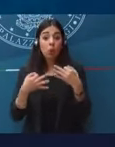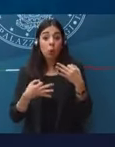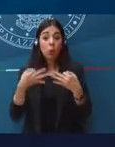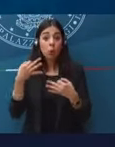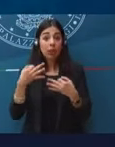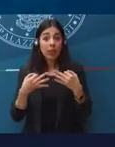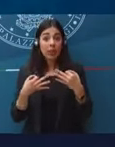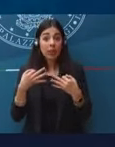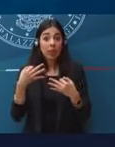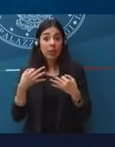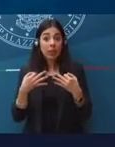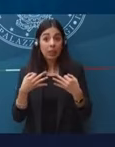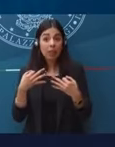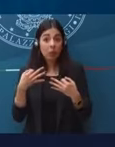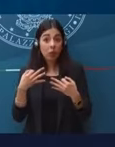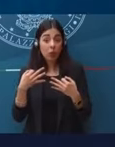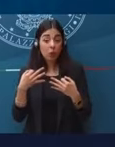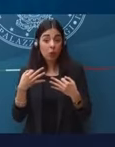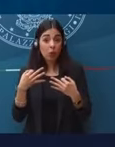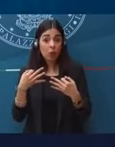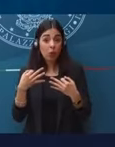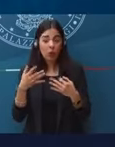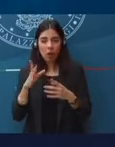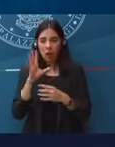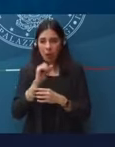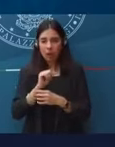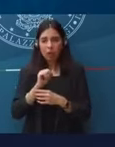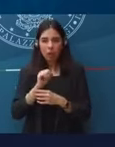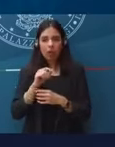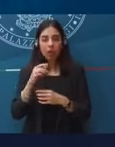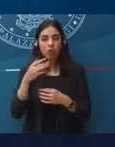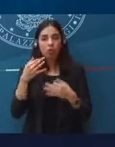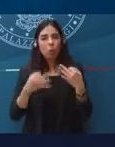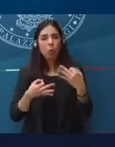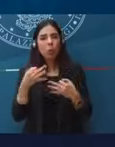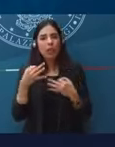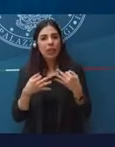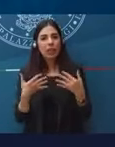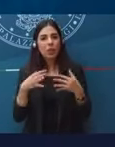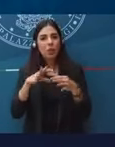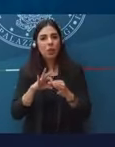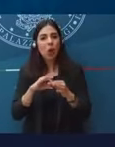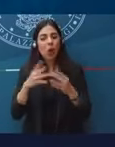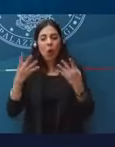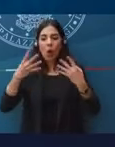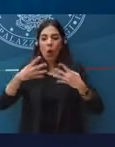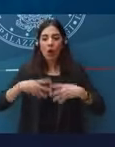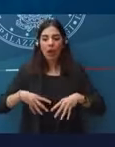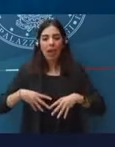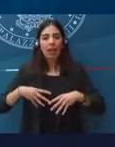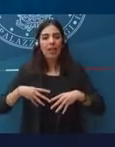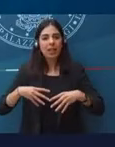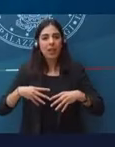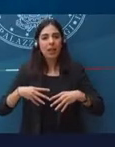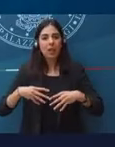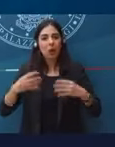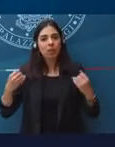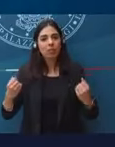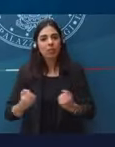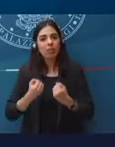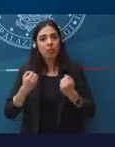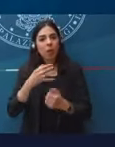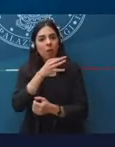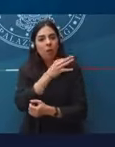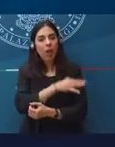campagna, sull'organizzazione della campagna vaccinale in